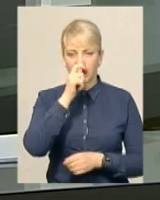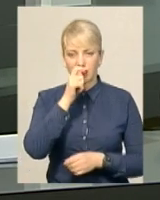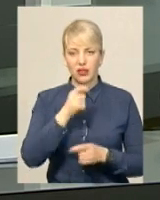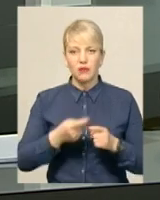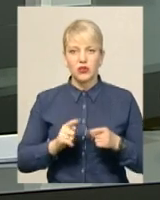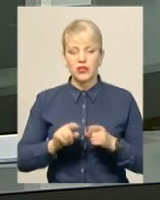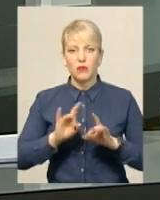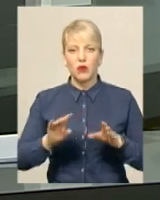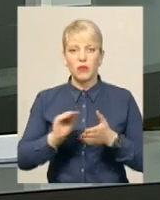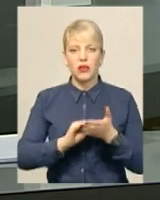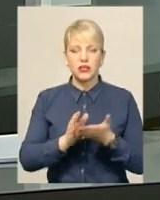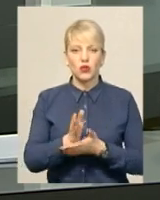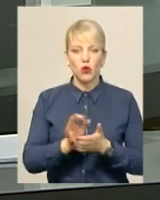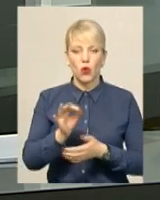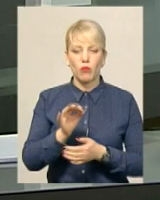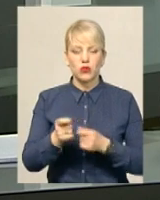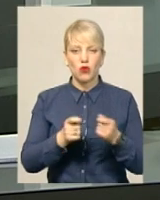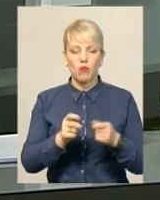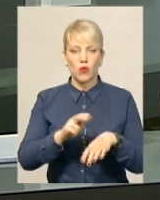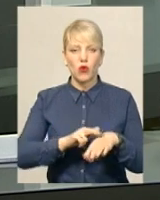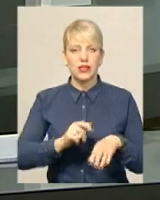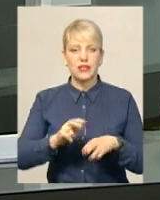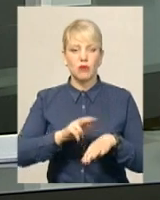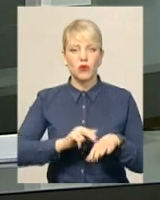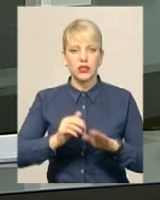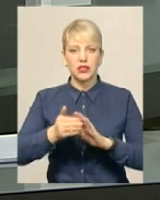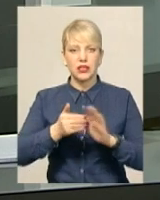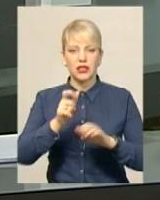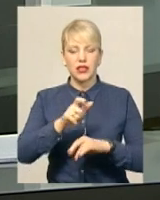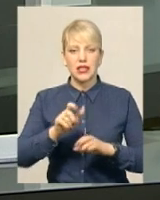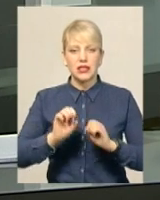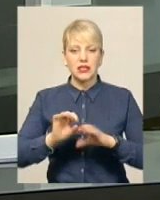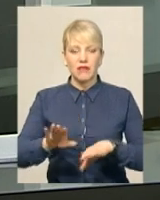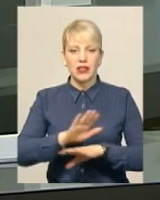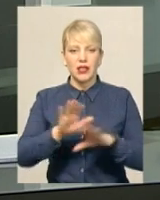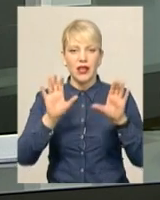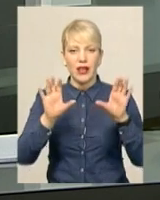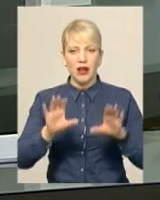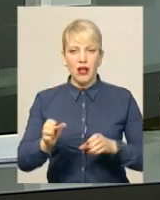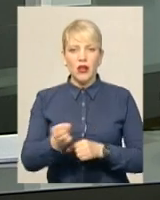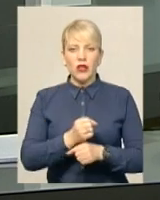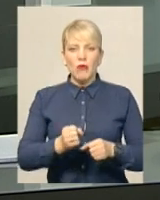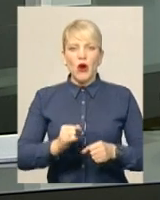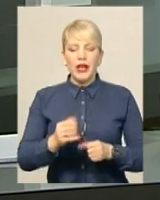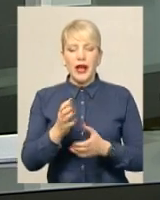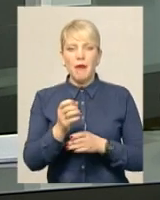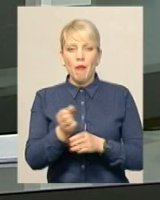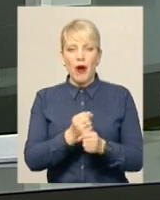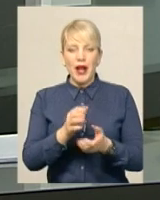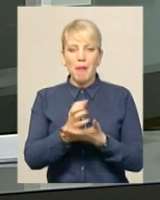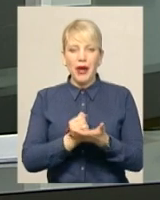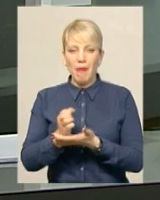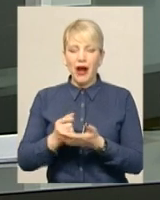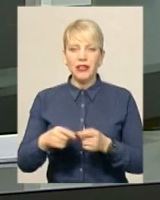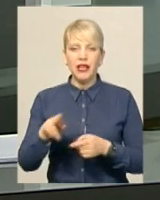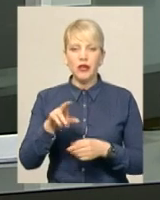повідомляє пресслужба обласного управління поліції. Правоохоронці закликають краян здавати нелегальну зброю та боєприпаси до найближчого